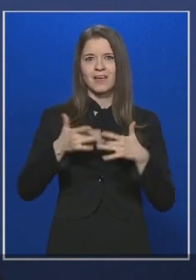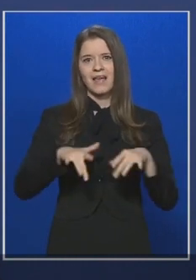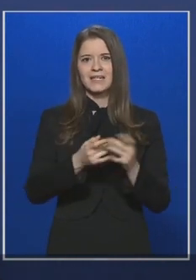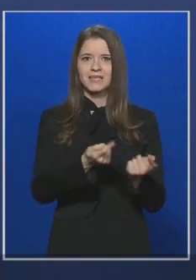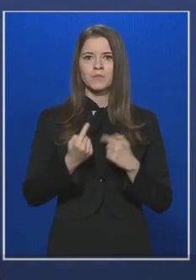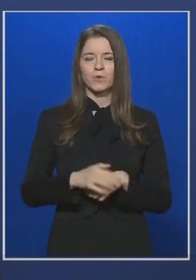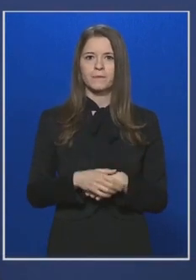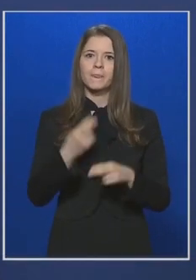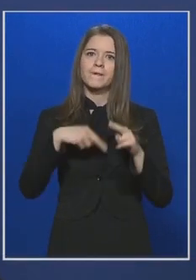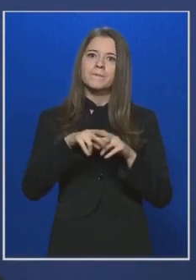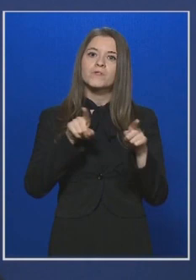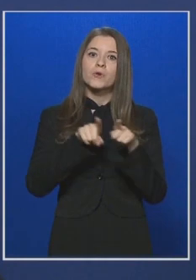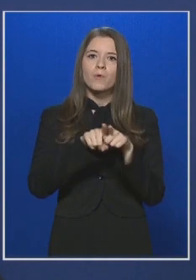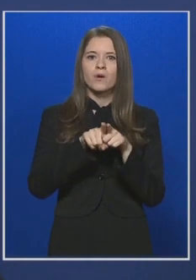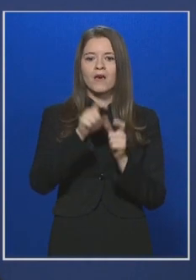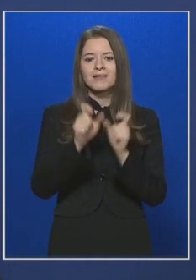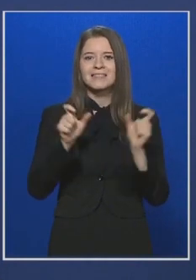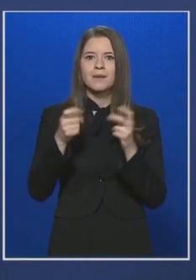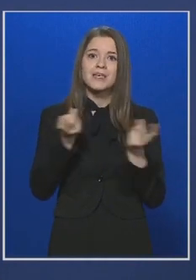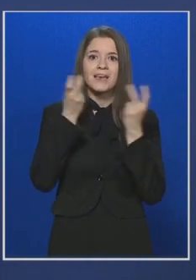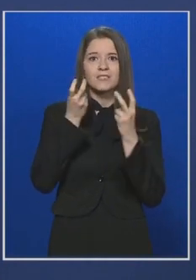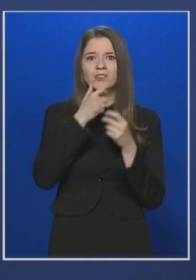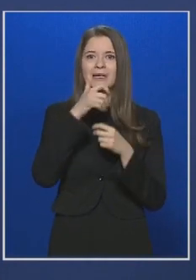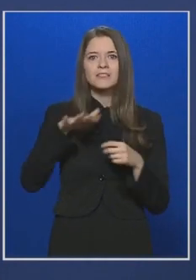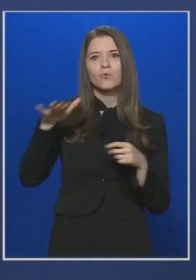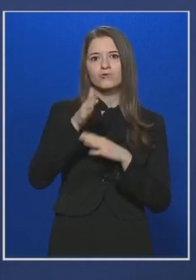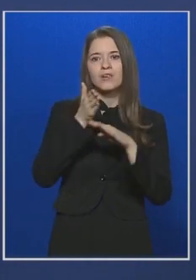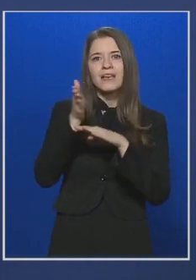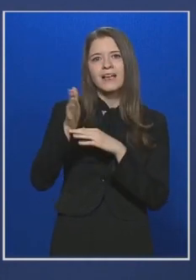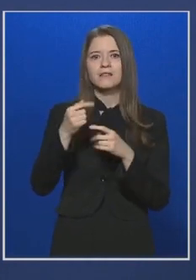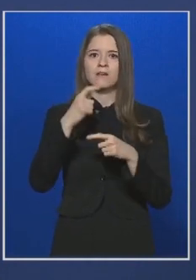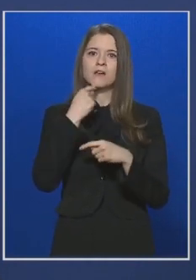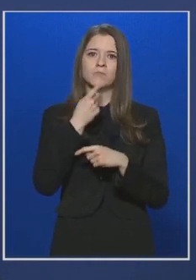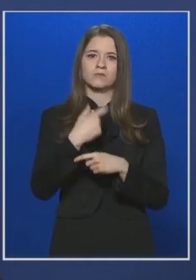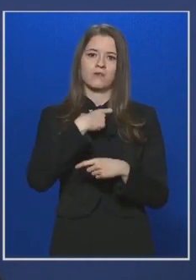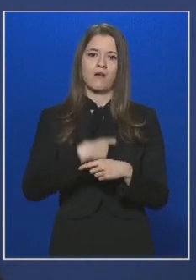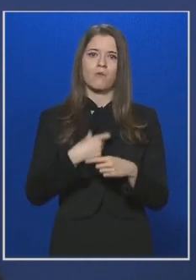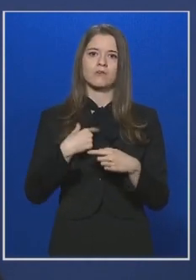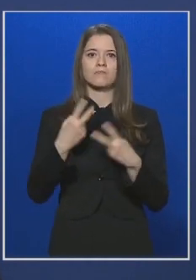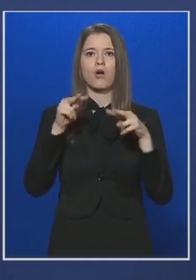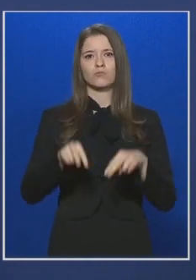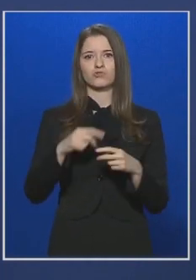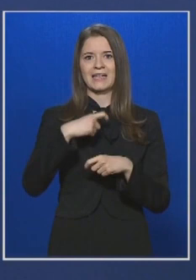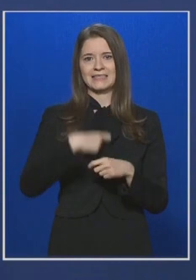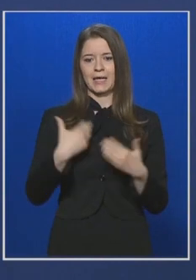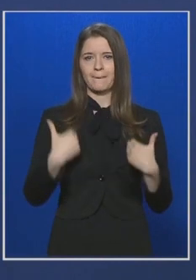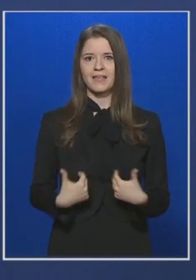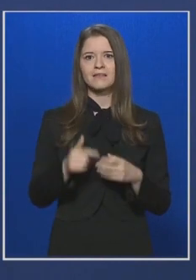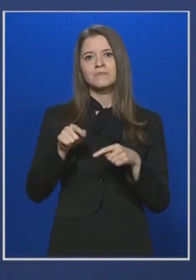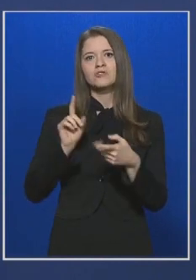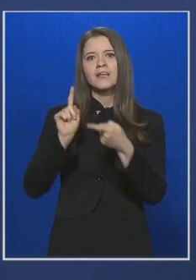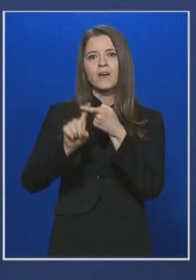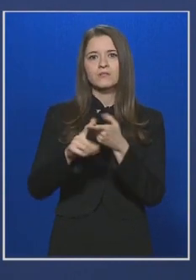Több olyan személy kereste meg, főleg az időseket, akik magukat hatósági személynek adták ki, és arra